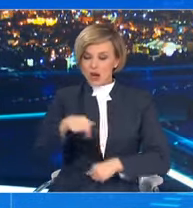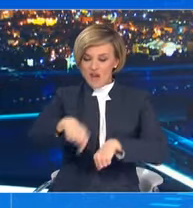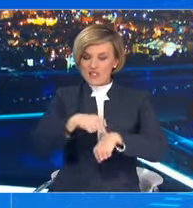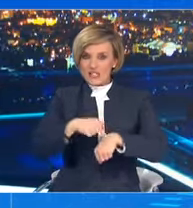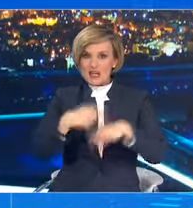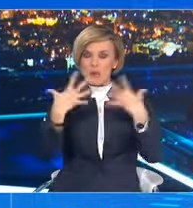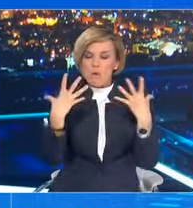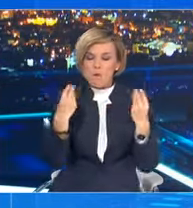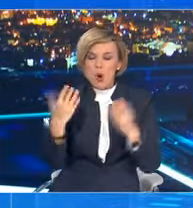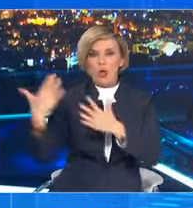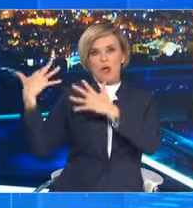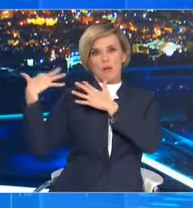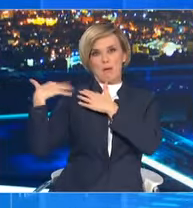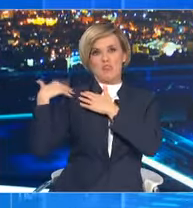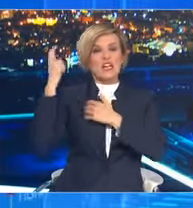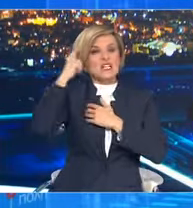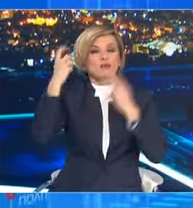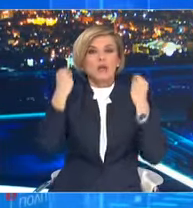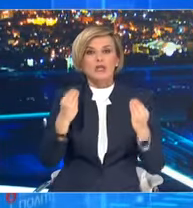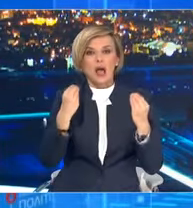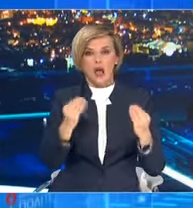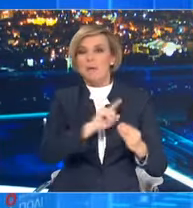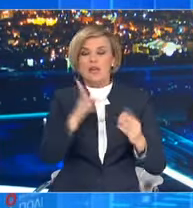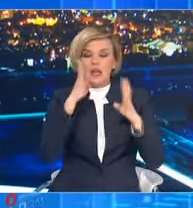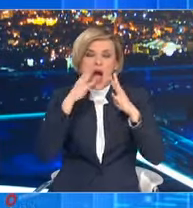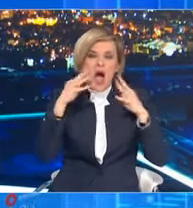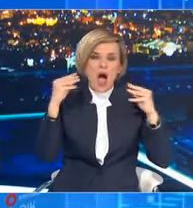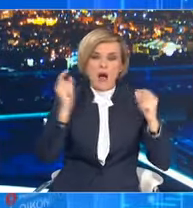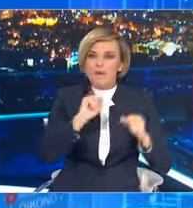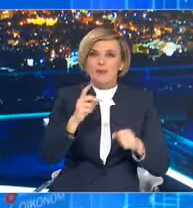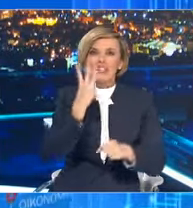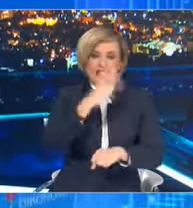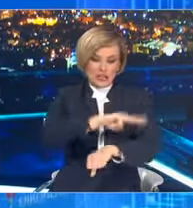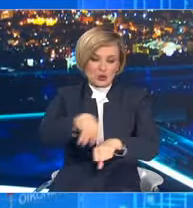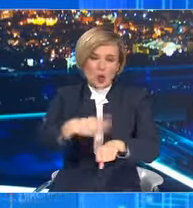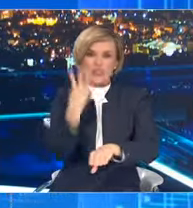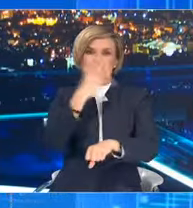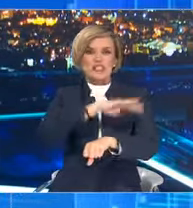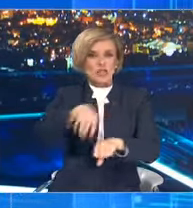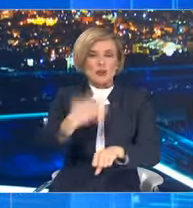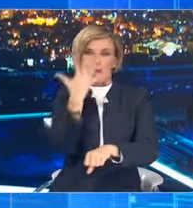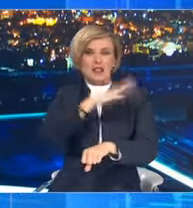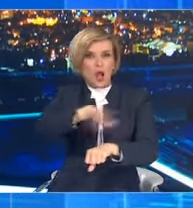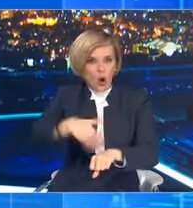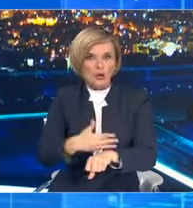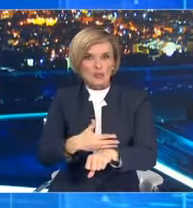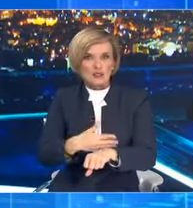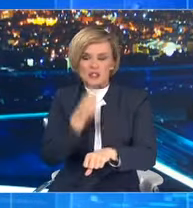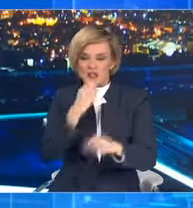στην τήρηση των μέτρων σε αυτές τις αναστροφές για τρεις ώρες, τέσσερις ώρες, πέντε ώρες